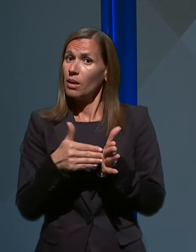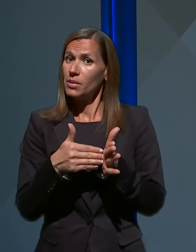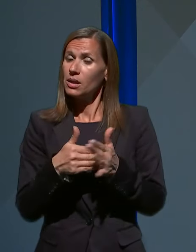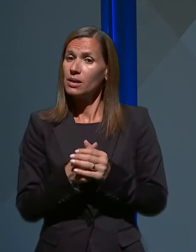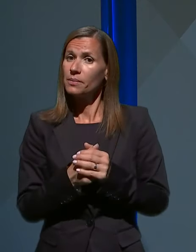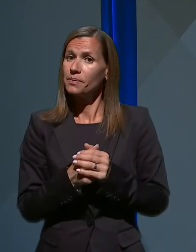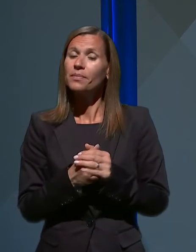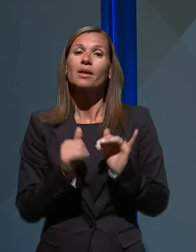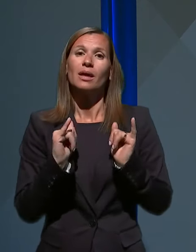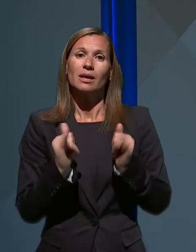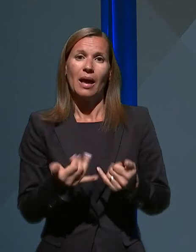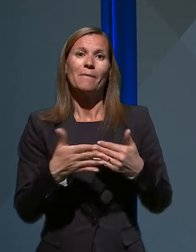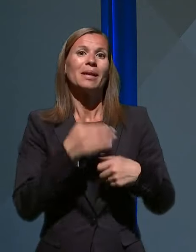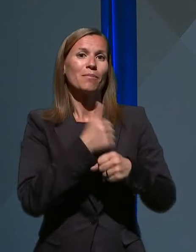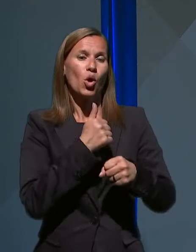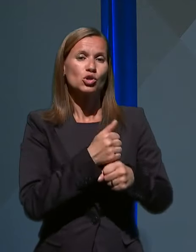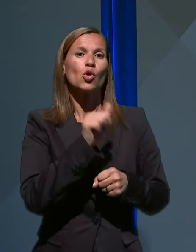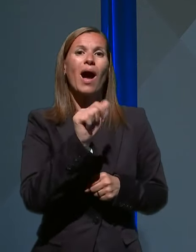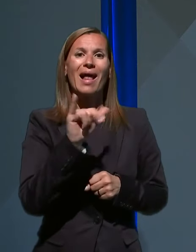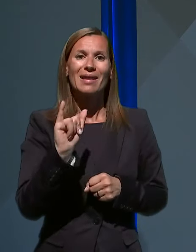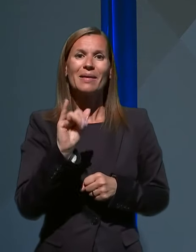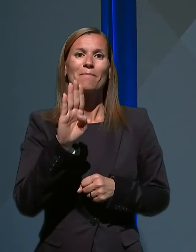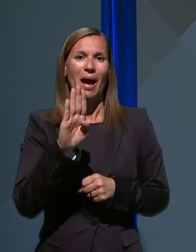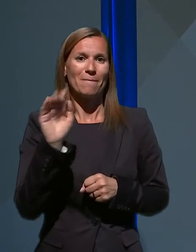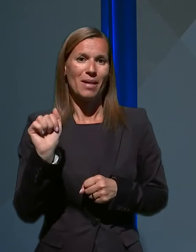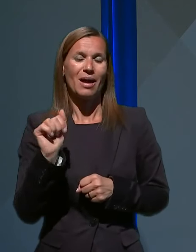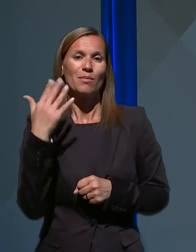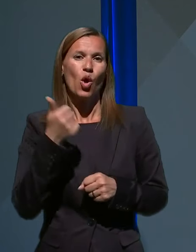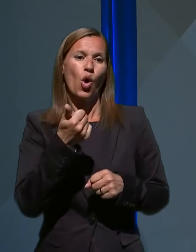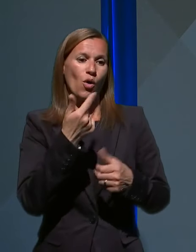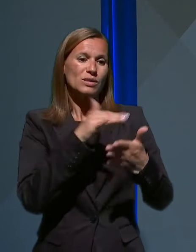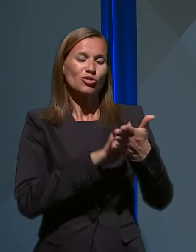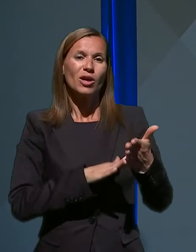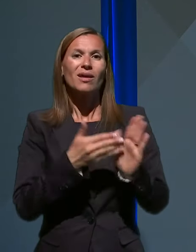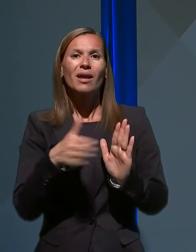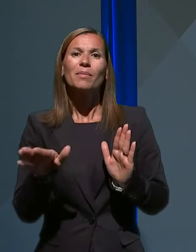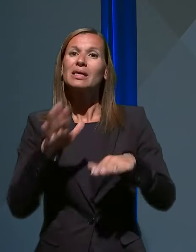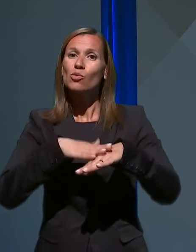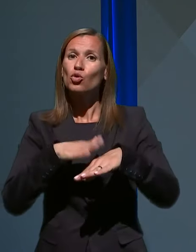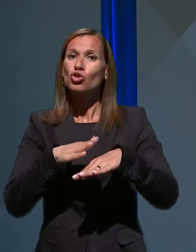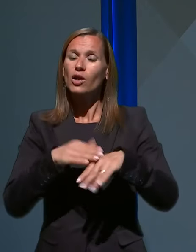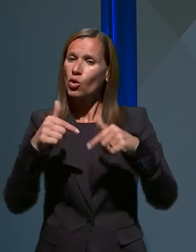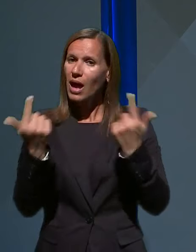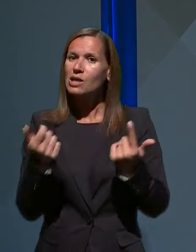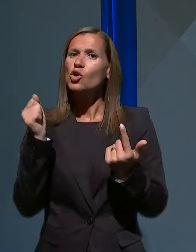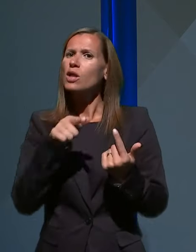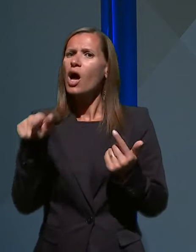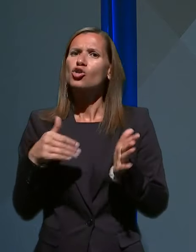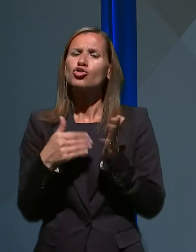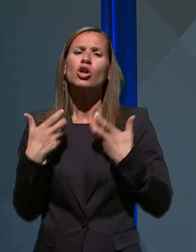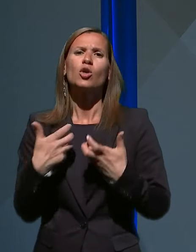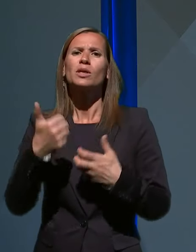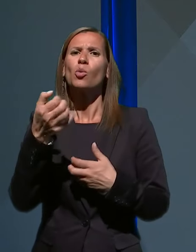Pri poslu Alibabe je bilo od samega začetka zelo jasno sporočeno, da želijo imeti 100% za